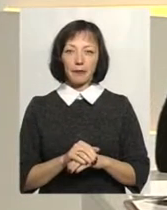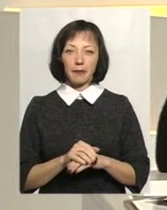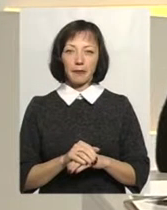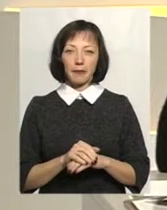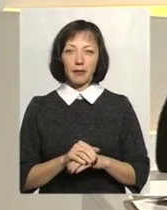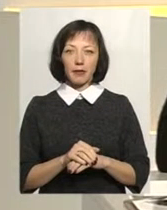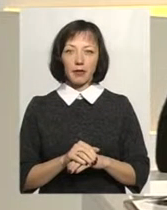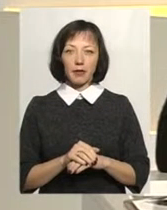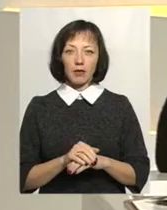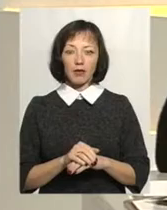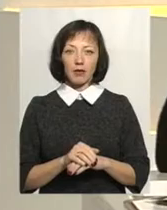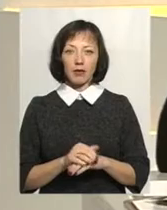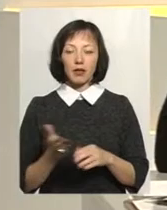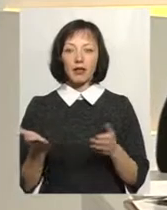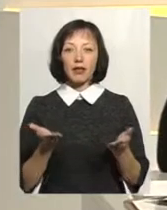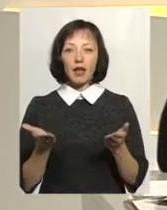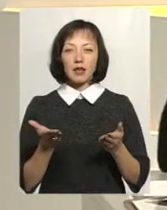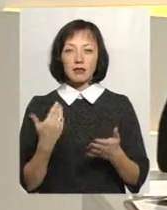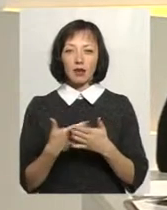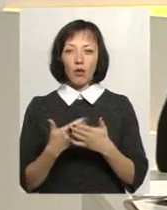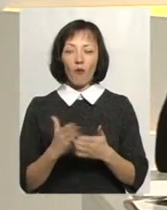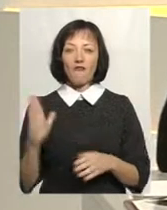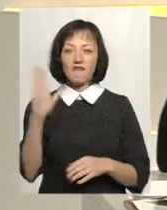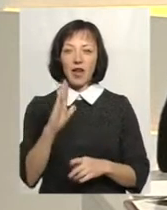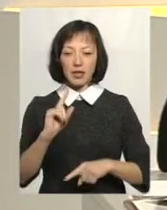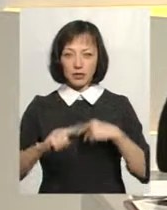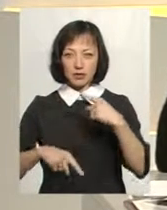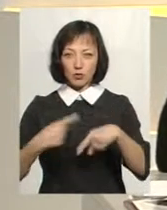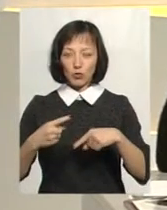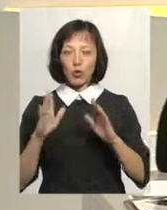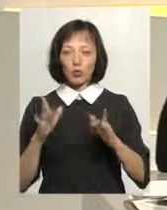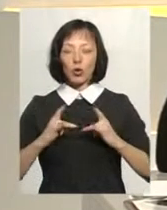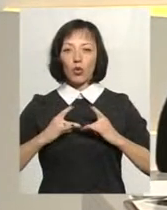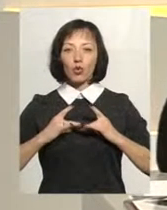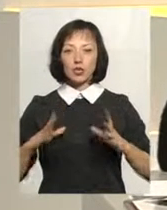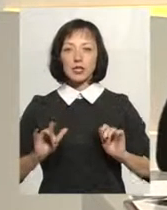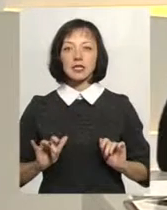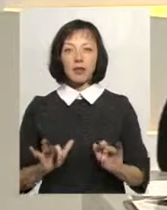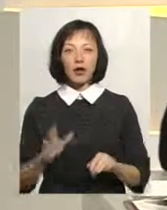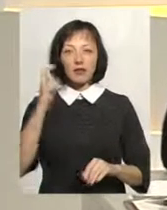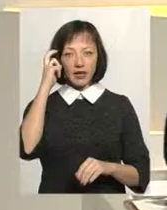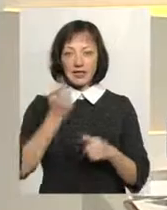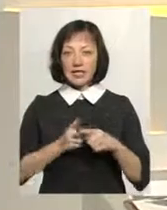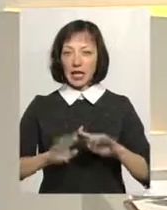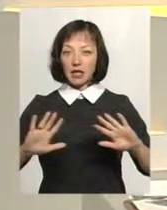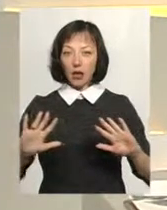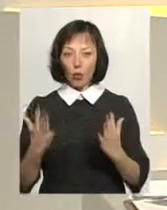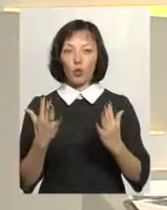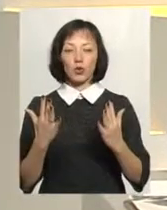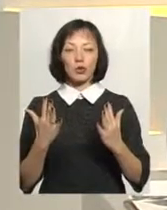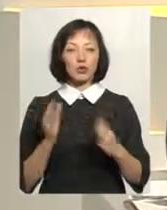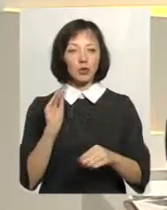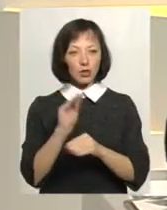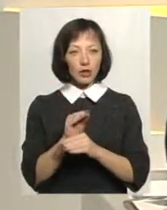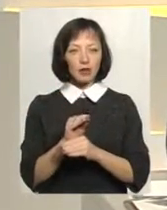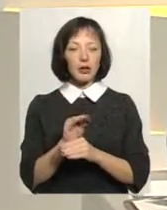І десь у вересні наступного буде урочистий захід в Києві. З цієї нагоди до